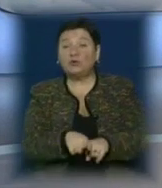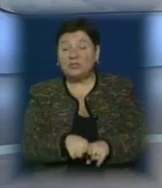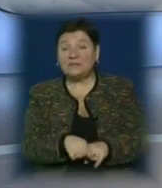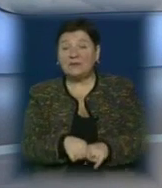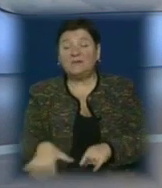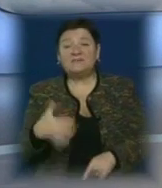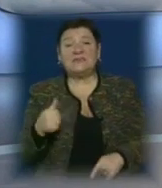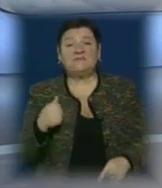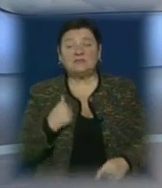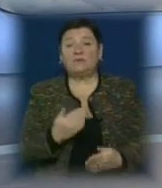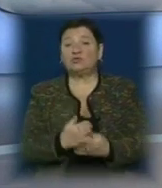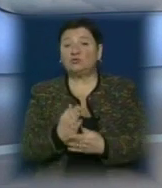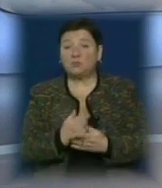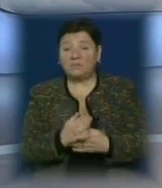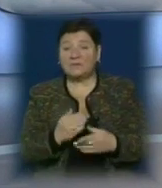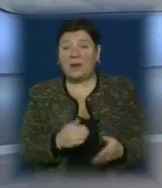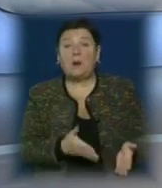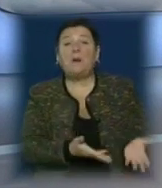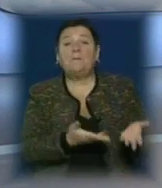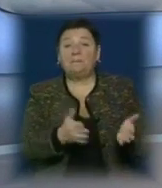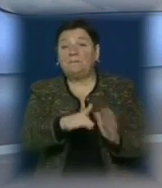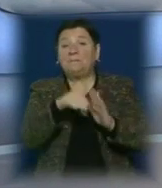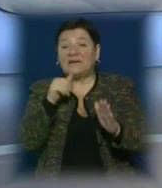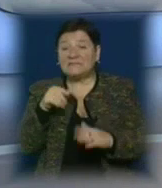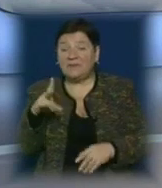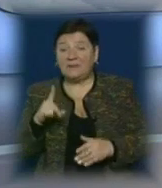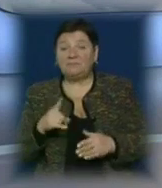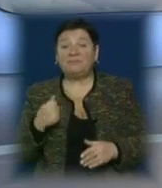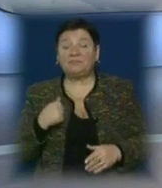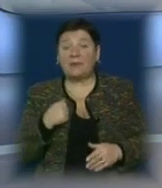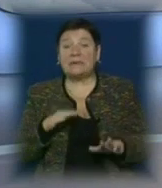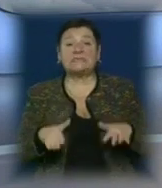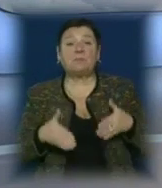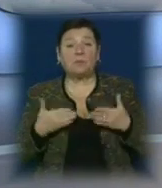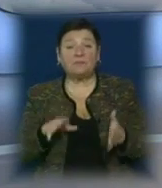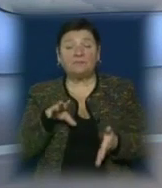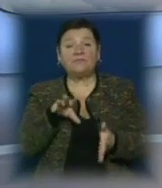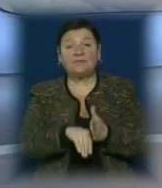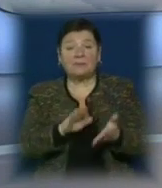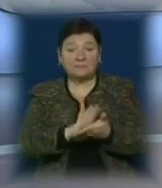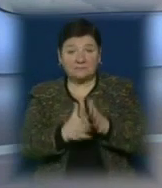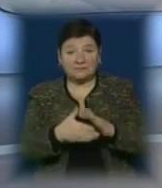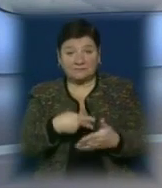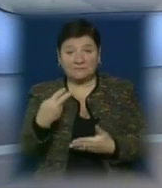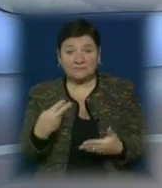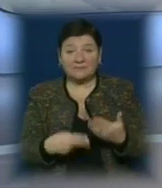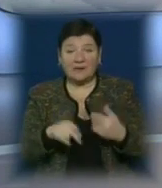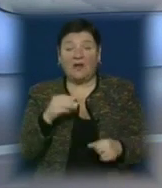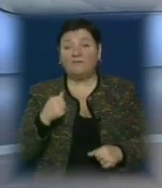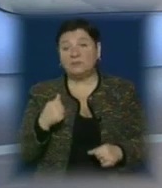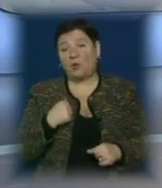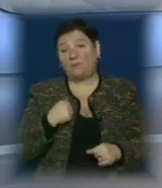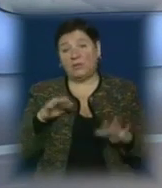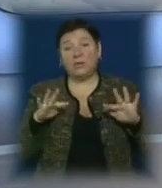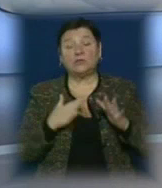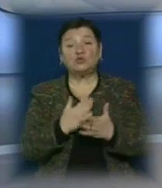військовослужбовцям, призваним у зв'язку з частковою мобілізацією, запропоновано укласти контракт для подальшого проходження військової